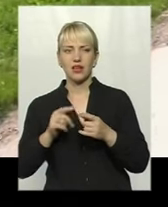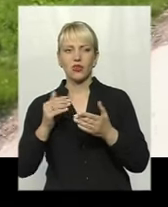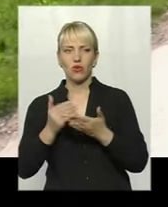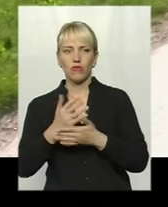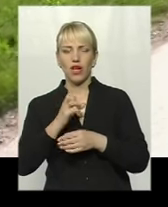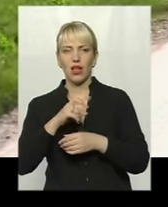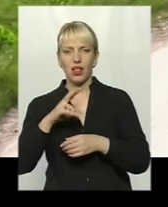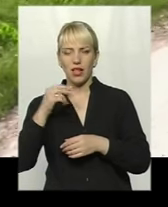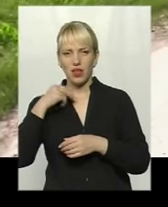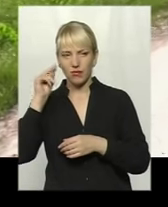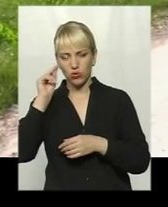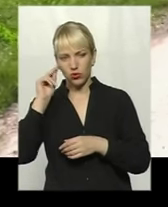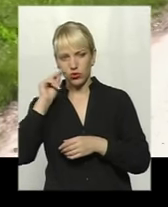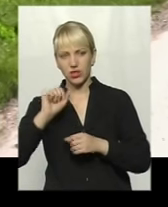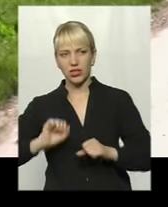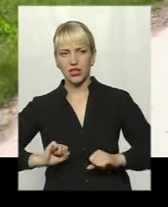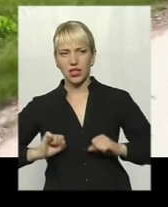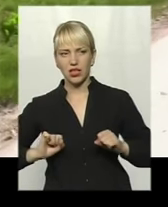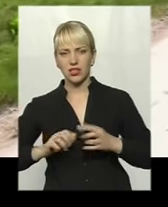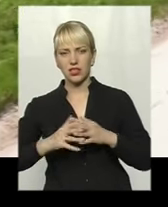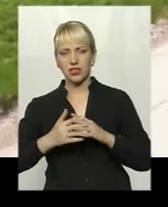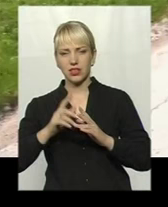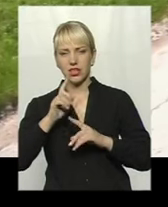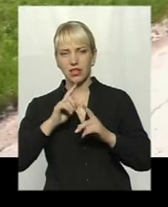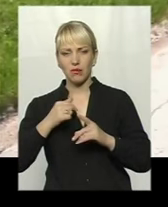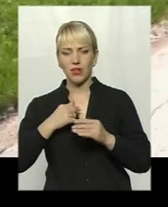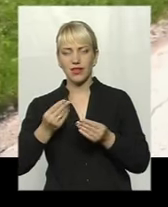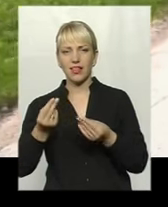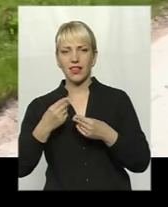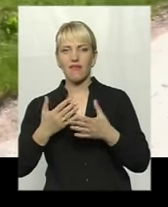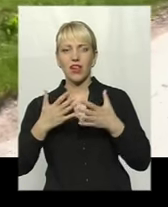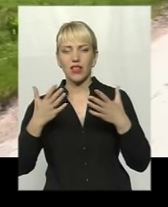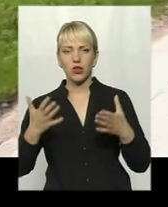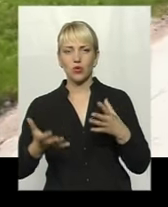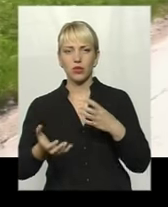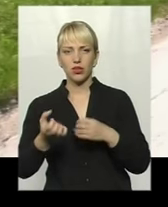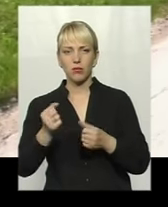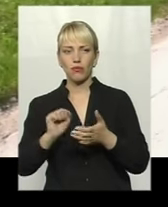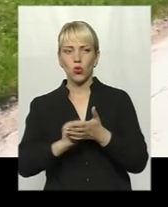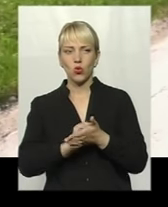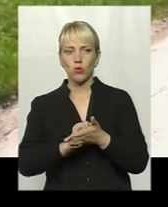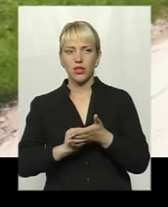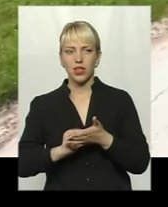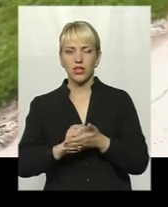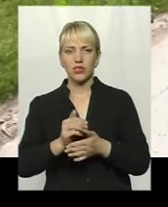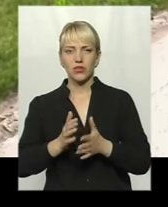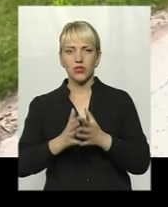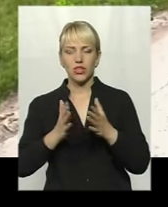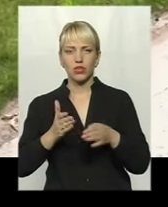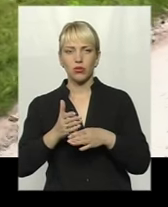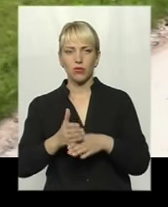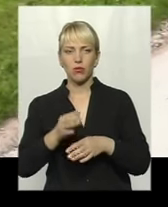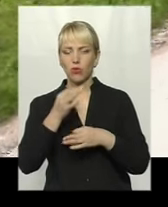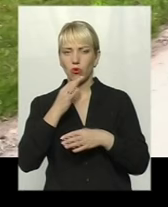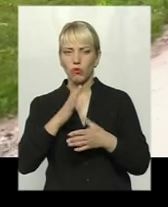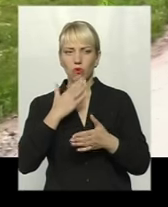вчуся, вчуся, стараюся. Сільська рада мені дуже велику підтримку дає і в документації, допомога дуже велика. По